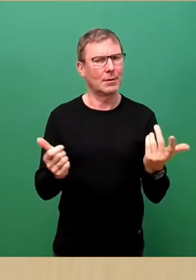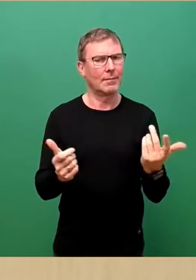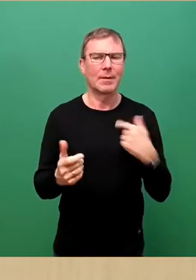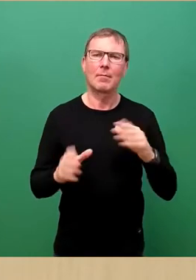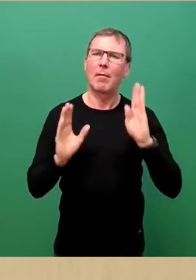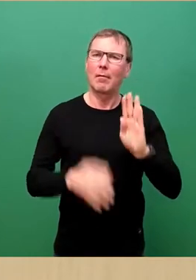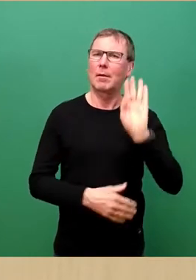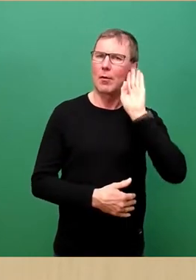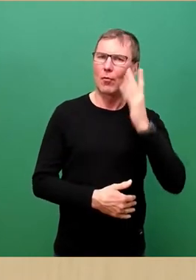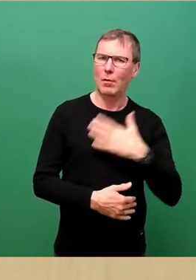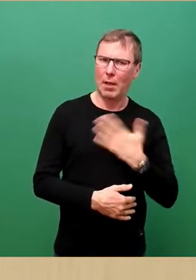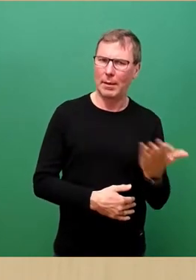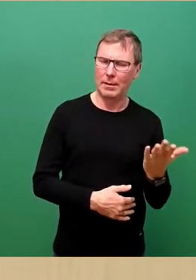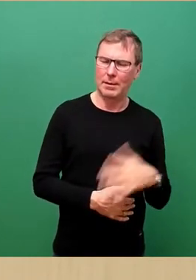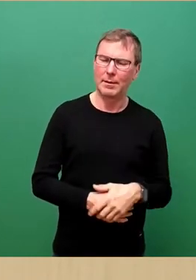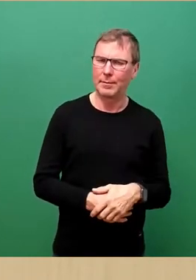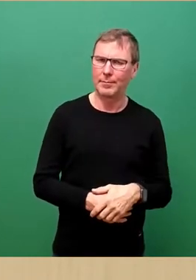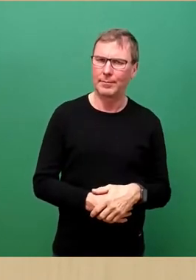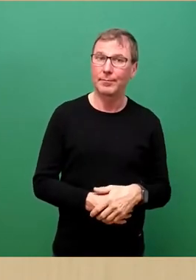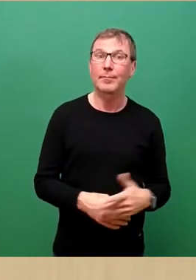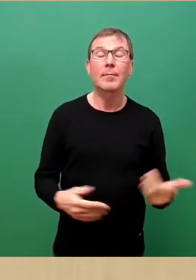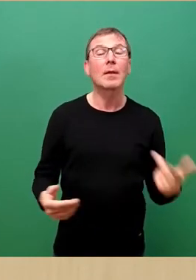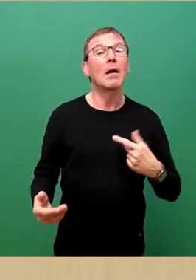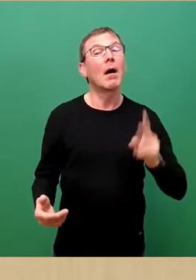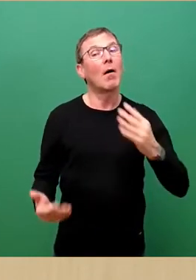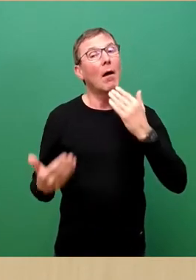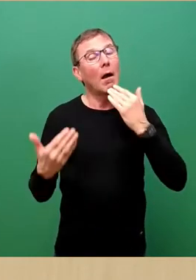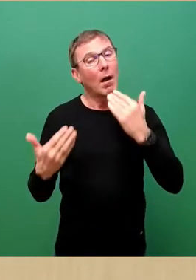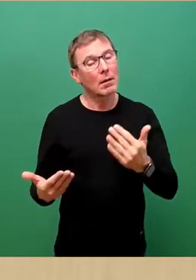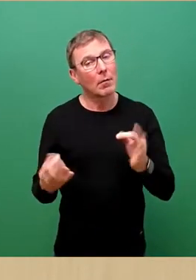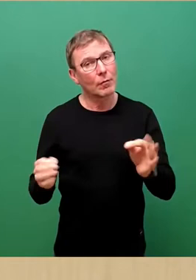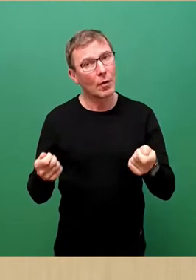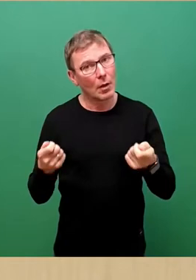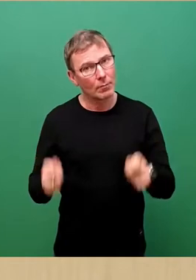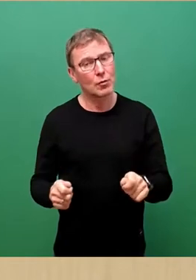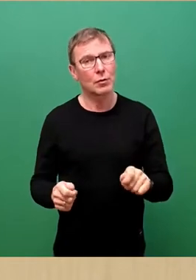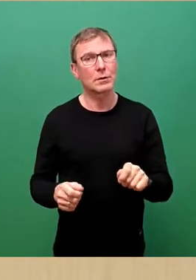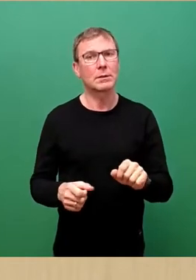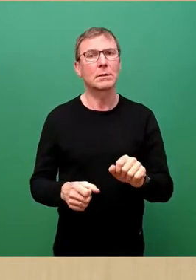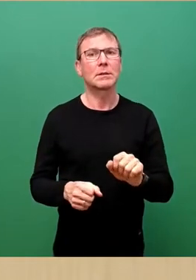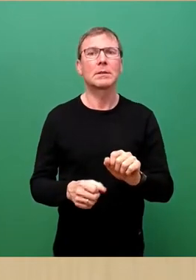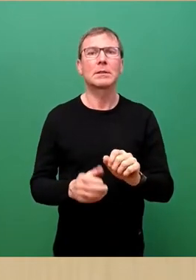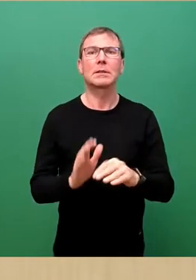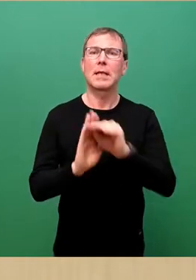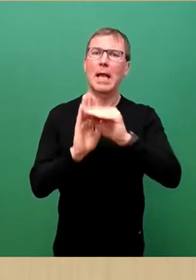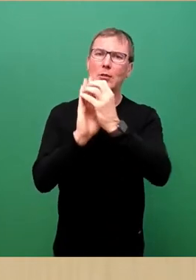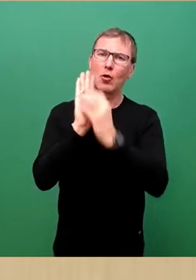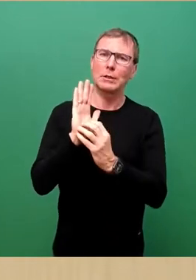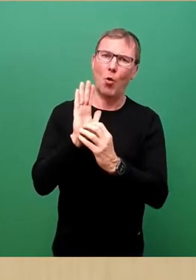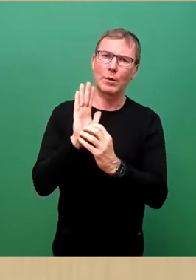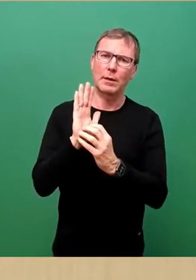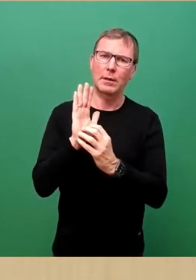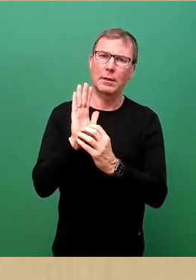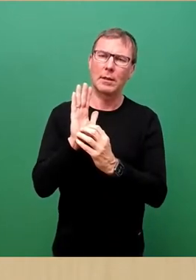gehört haben. Dankbar bin ich auch für den Beschluss der Resolution. Das ist ein wichtiges und